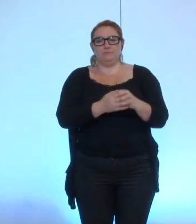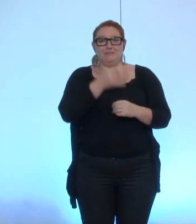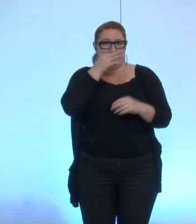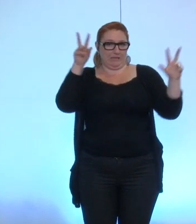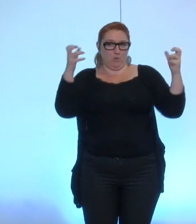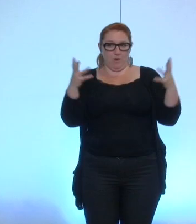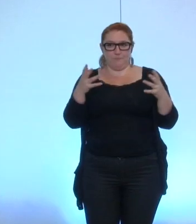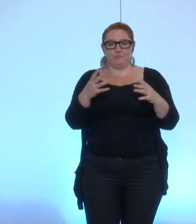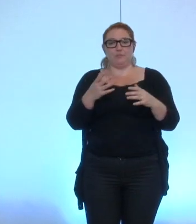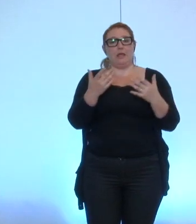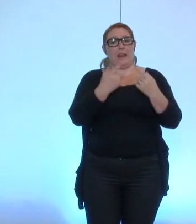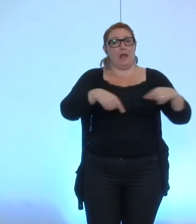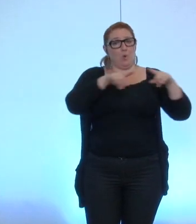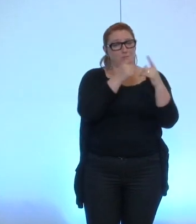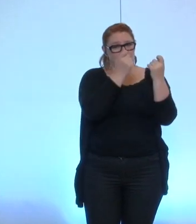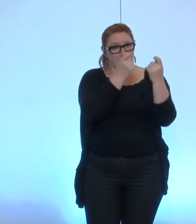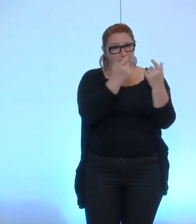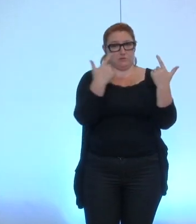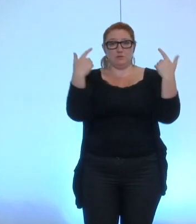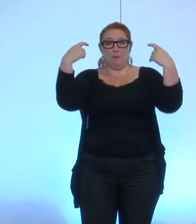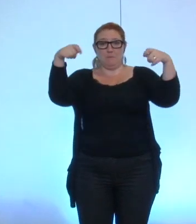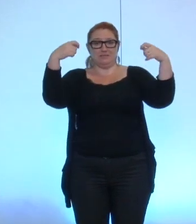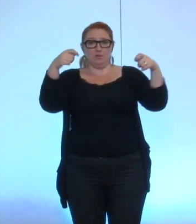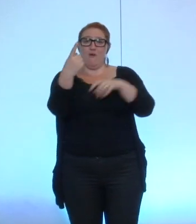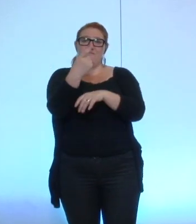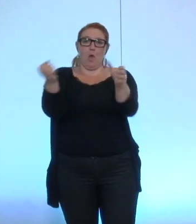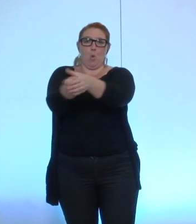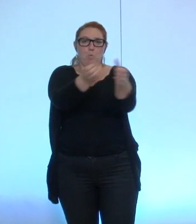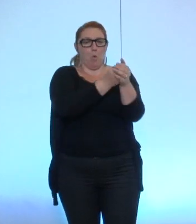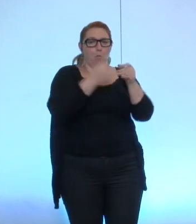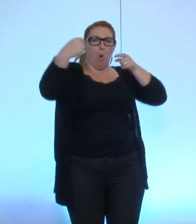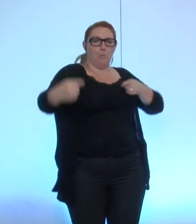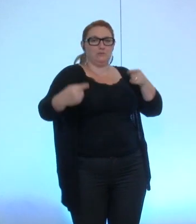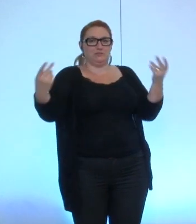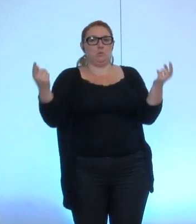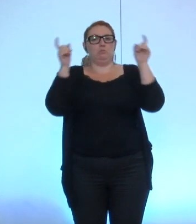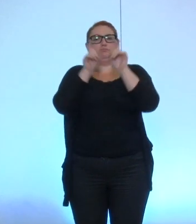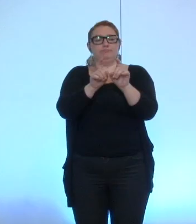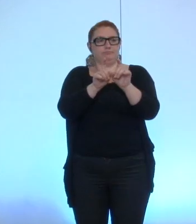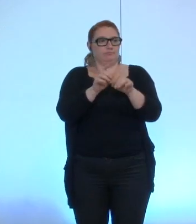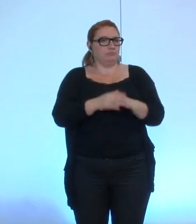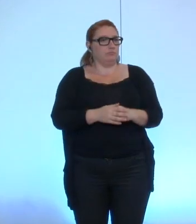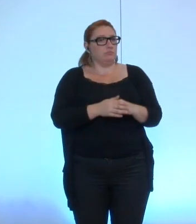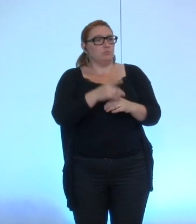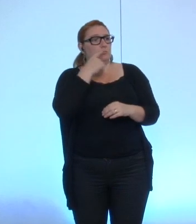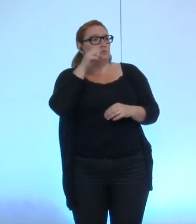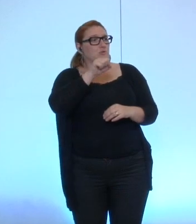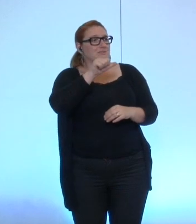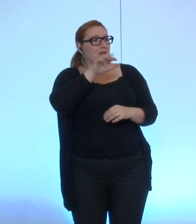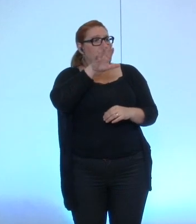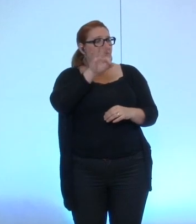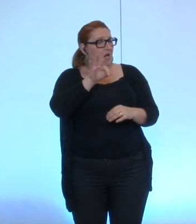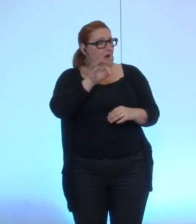charte anticorps la commission des finances sera coprésidée par deux élus de l'opposition monsieur Safar voulez-vous le défendre plus avant par rapport à que vous avez dit tout à l'heure